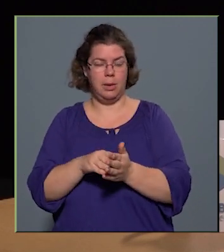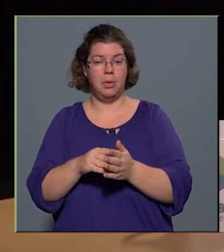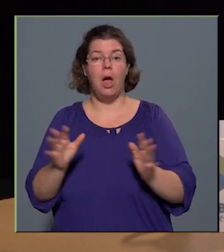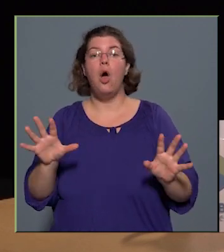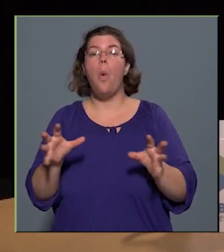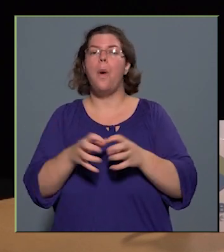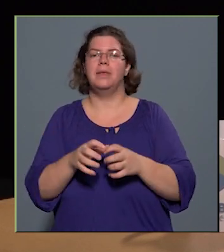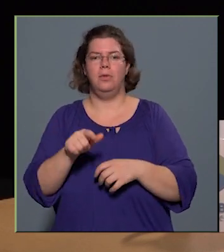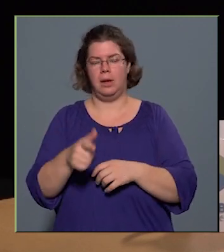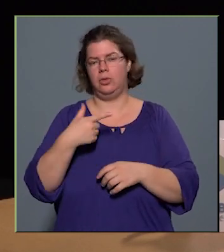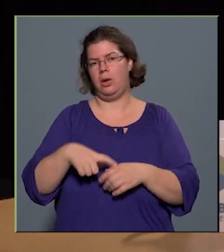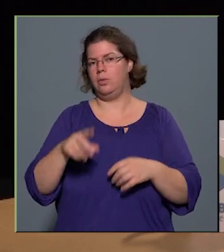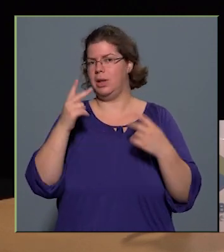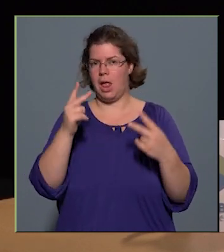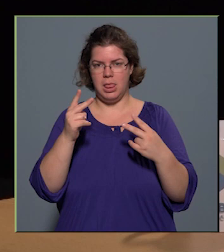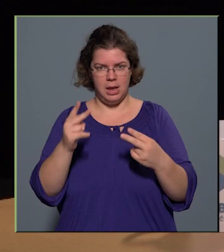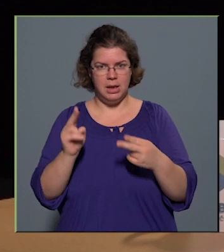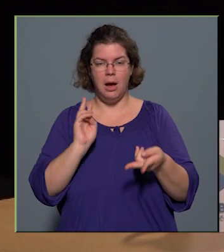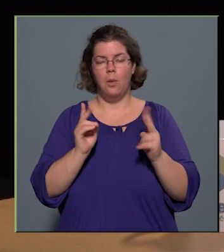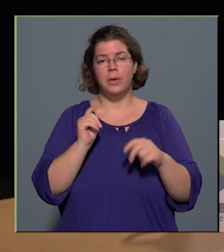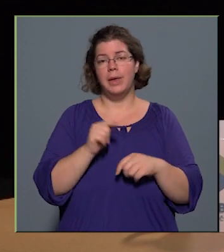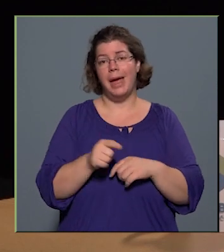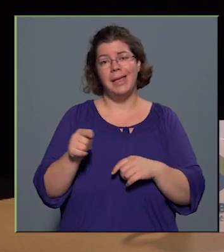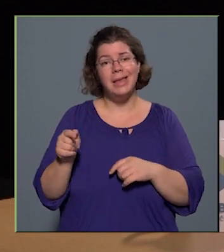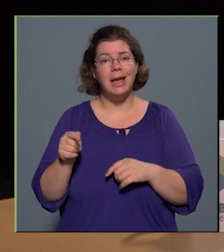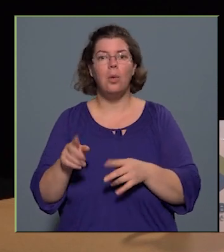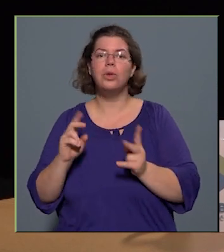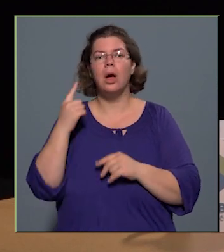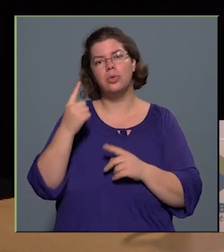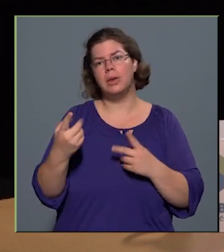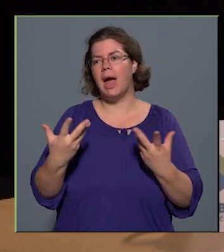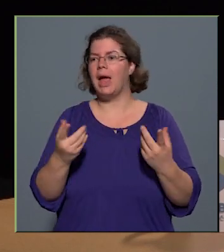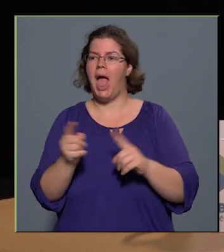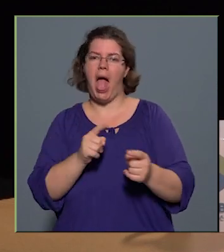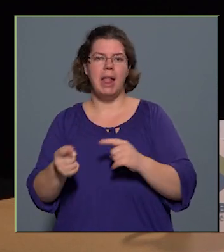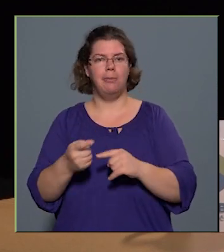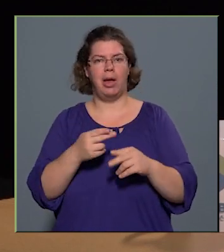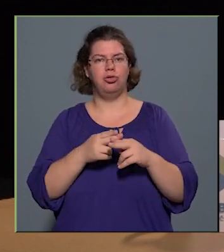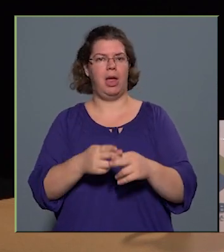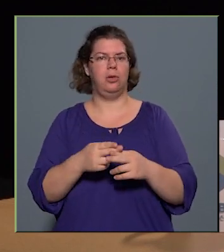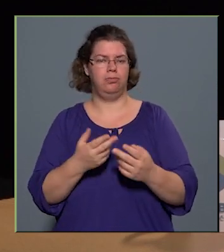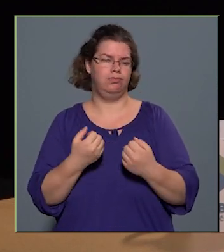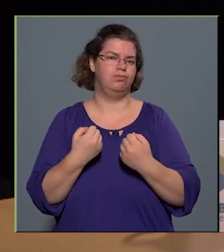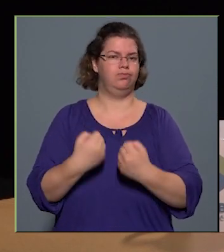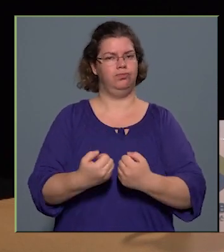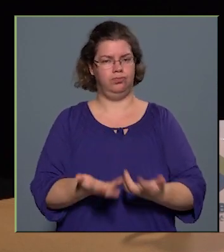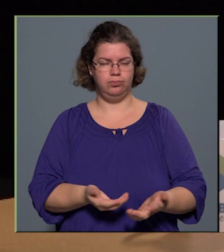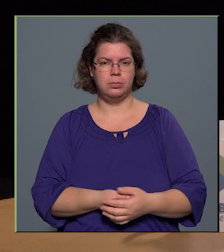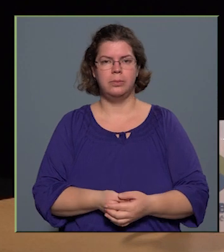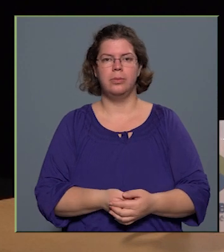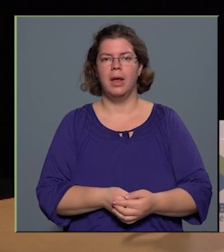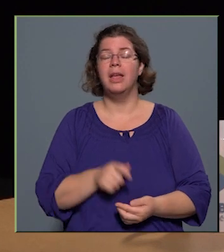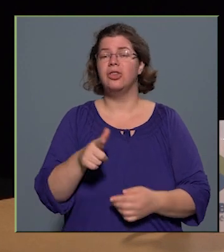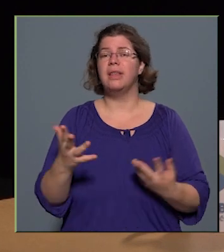volt a lényege, hogy ezek hogyan tudják egymást erősíteni. És az összevonás,